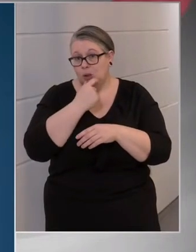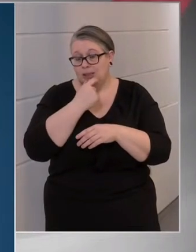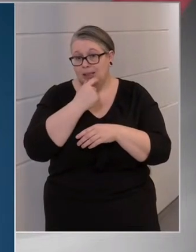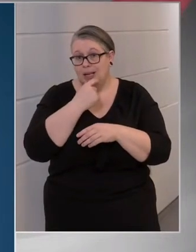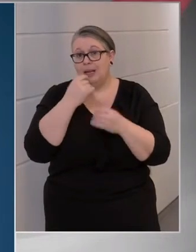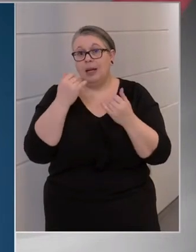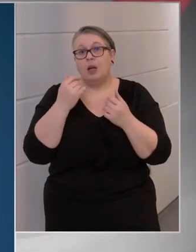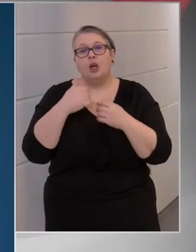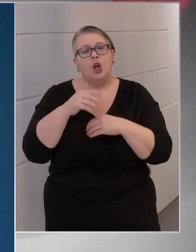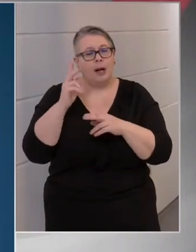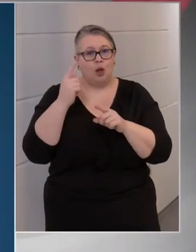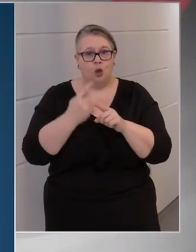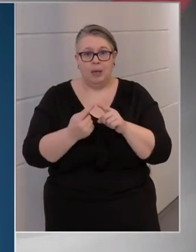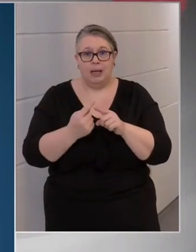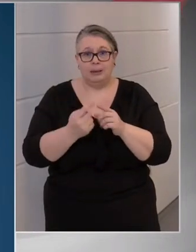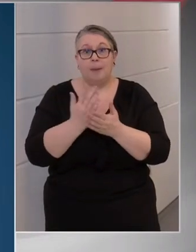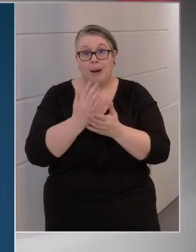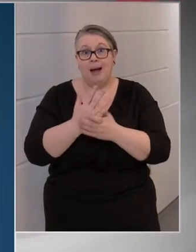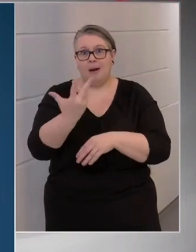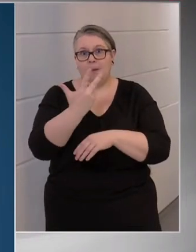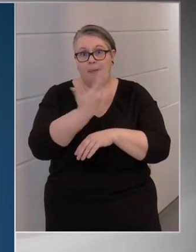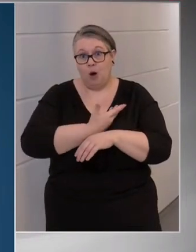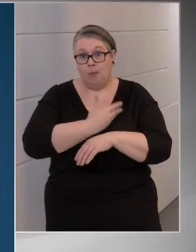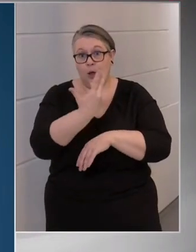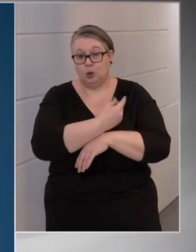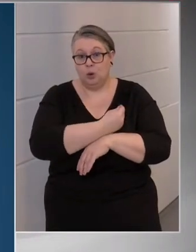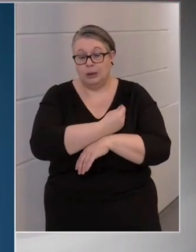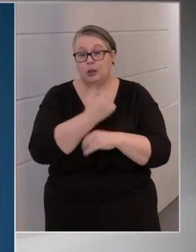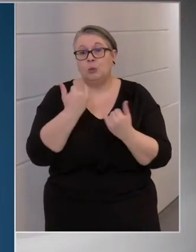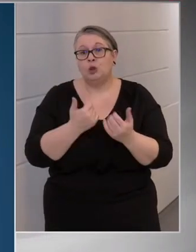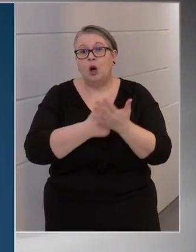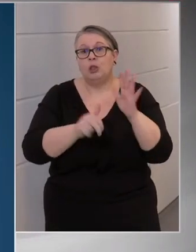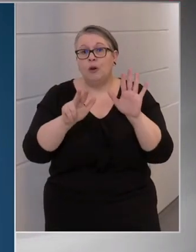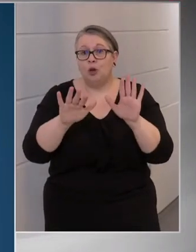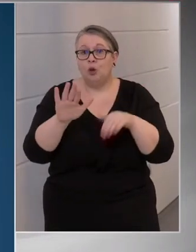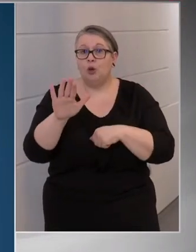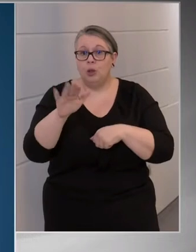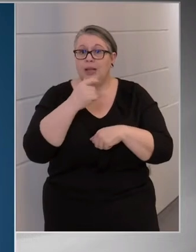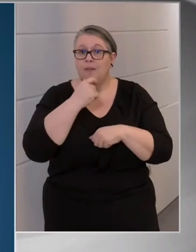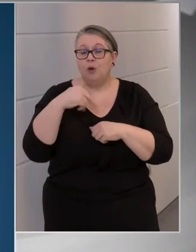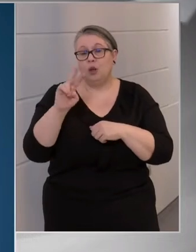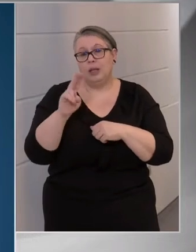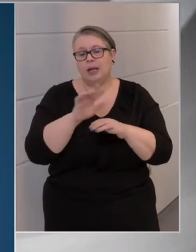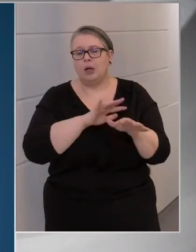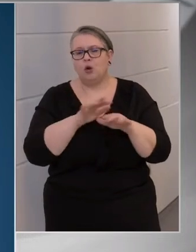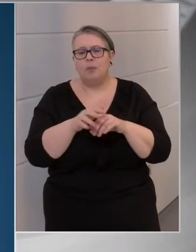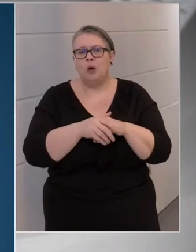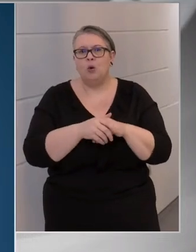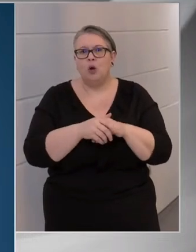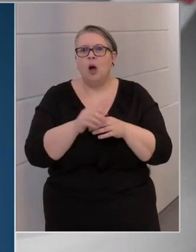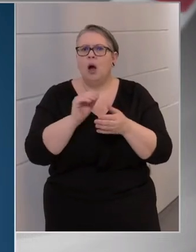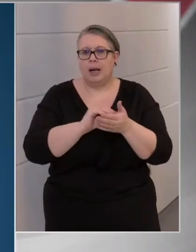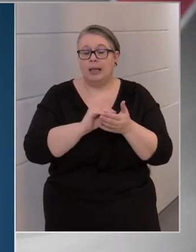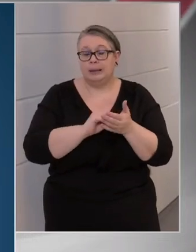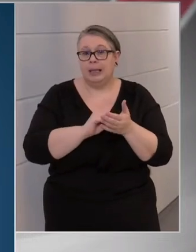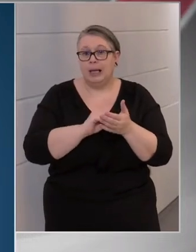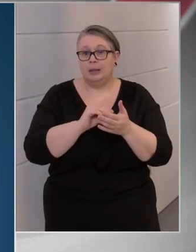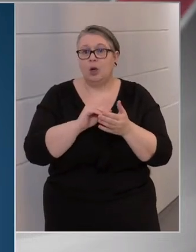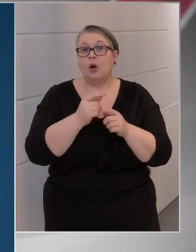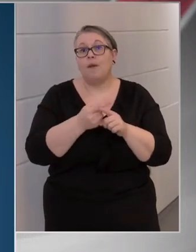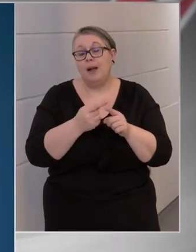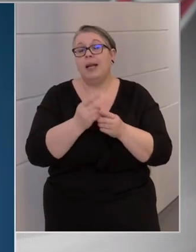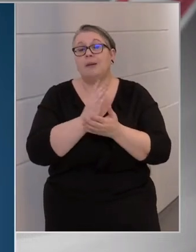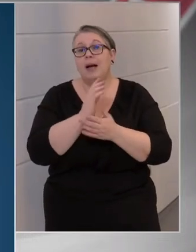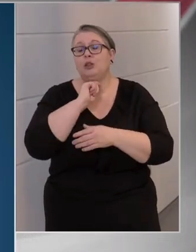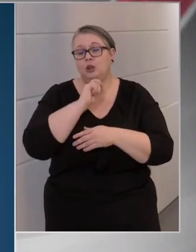jelentős része beleszoltva, azt tudjuk mondani, most a 65 év felettieknek körülbelül a regisztráltaknál a felét